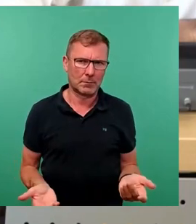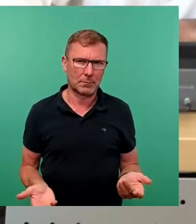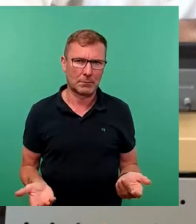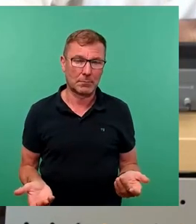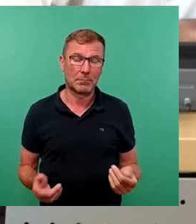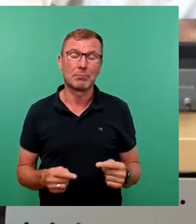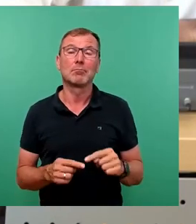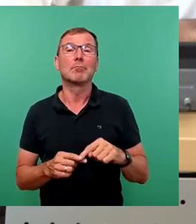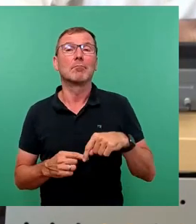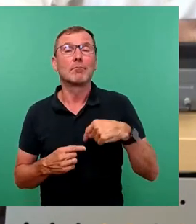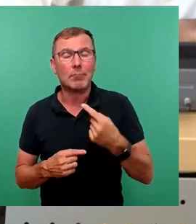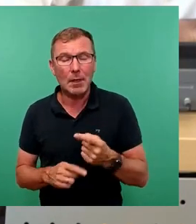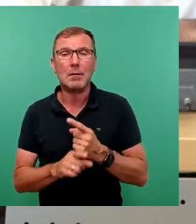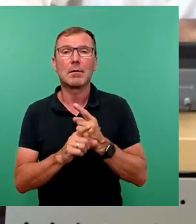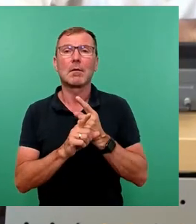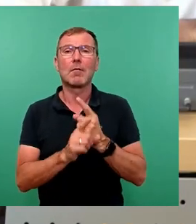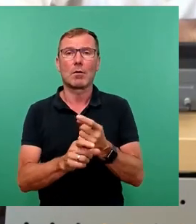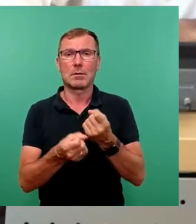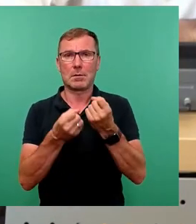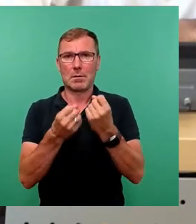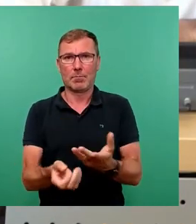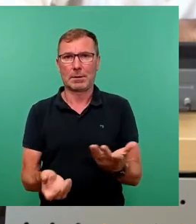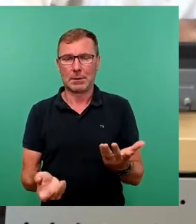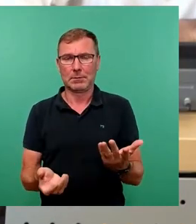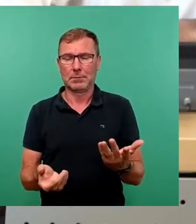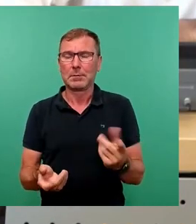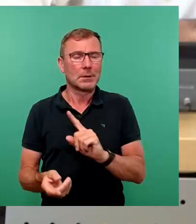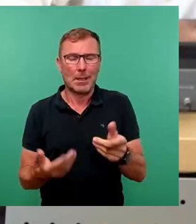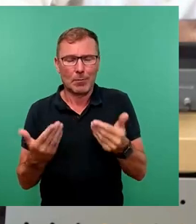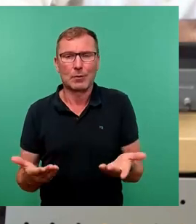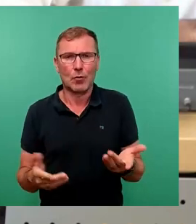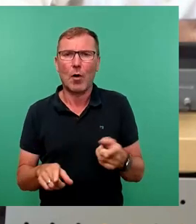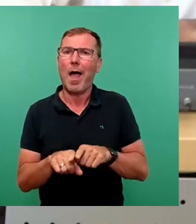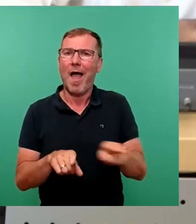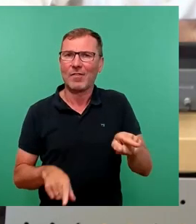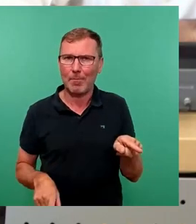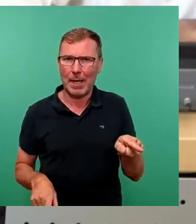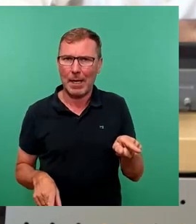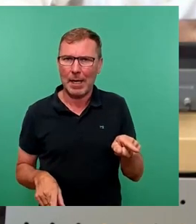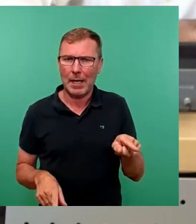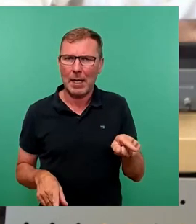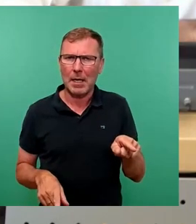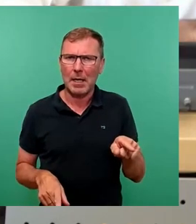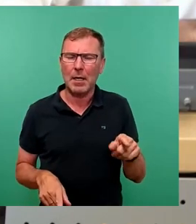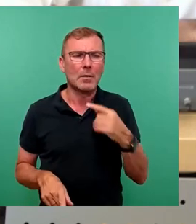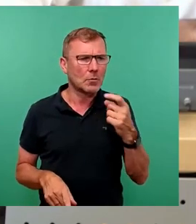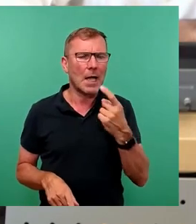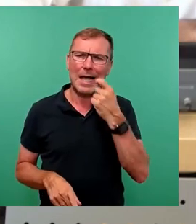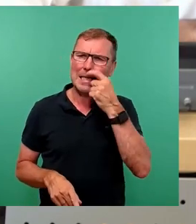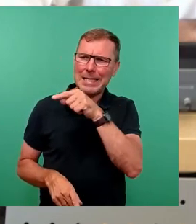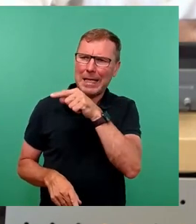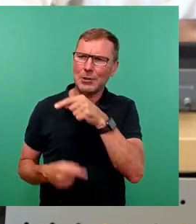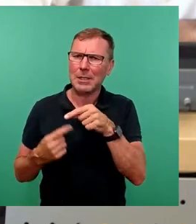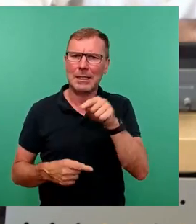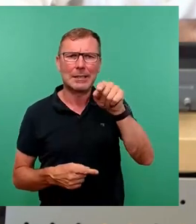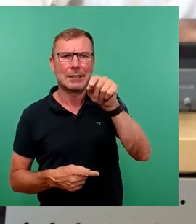dann passiert Folgendes, geradezu reflexhaft. Die FDP schürt den Neid gegen diejenigen,